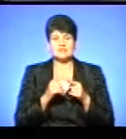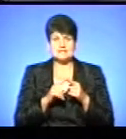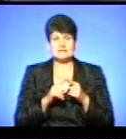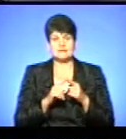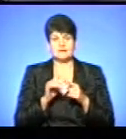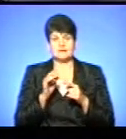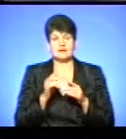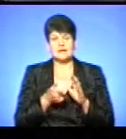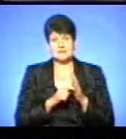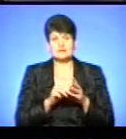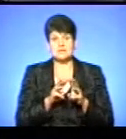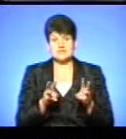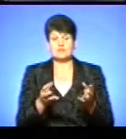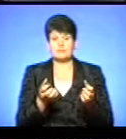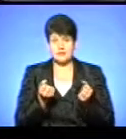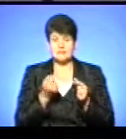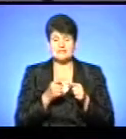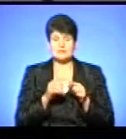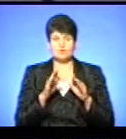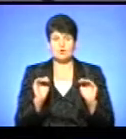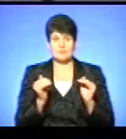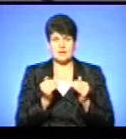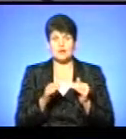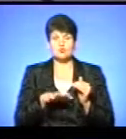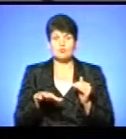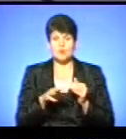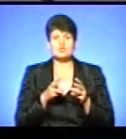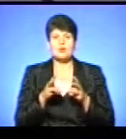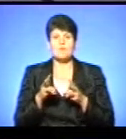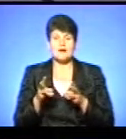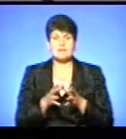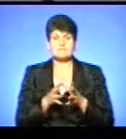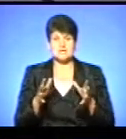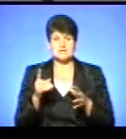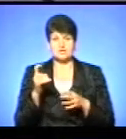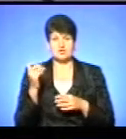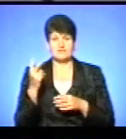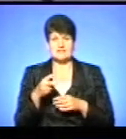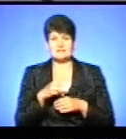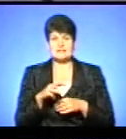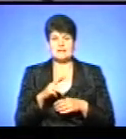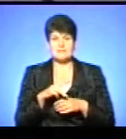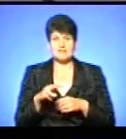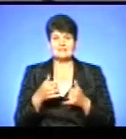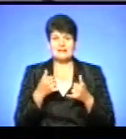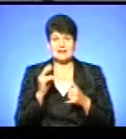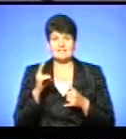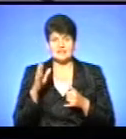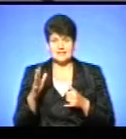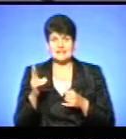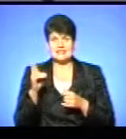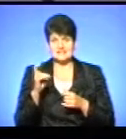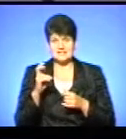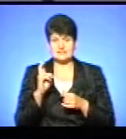Міністрів, прийме, то це буде обмеження, якщо площа опалювальна перевищує 120 квадратів для квартири і відповідно 200